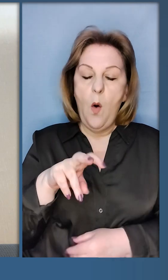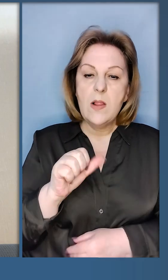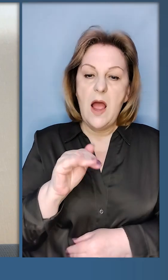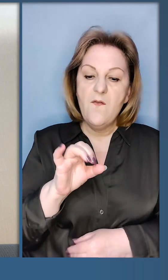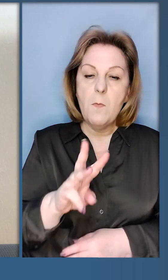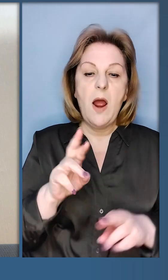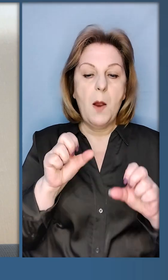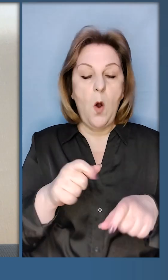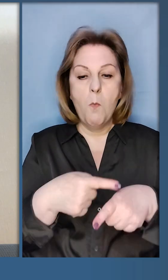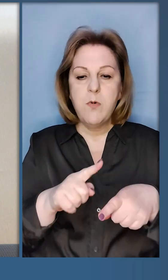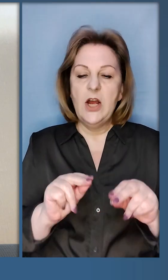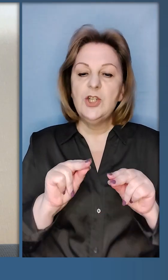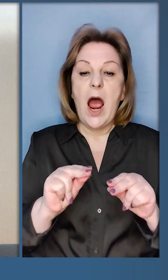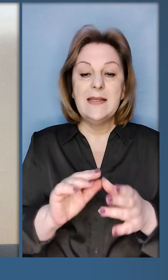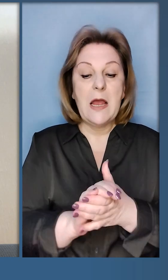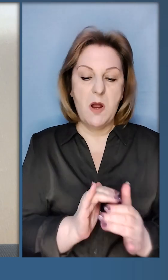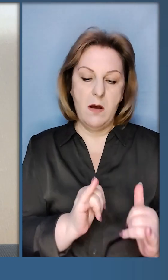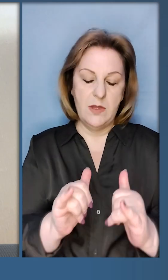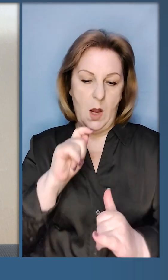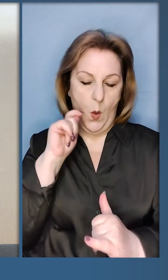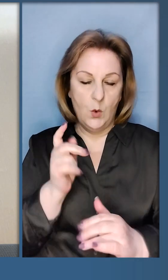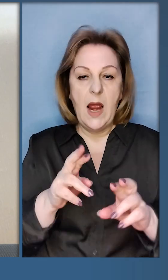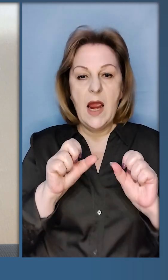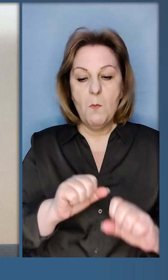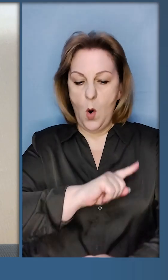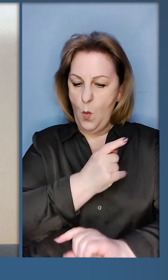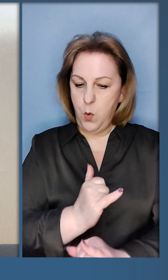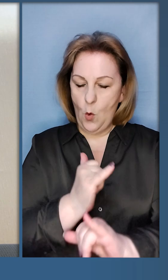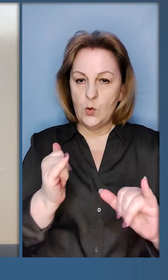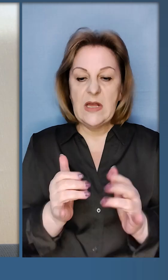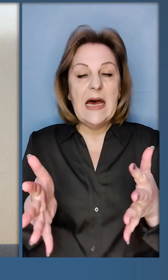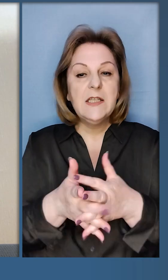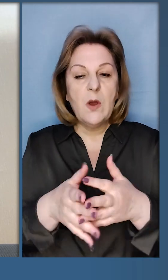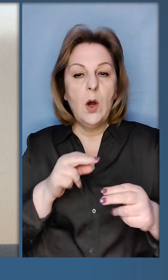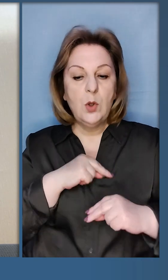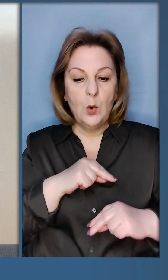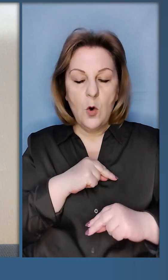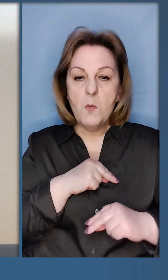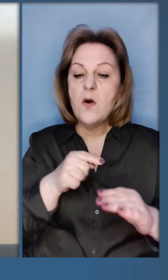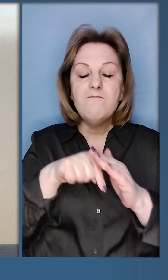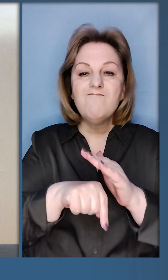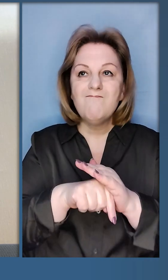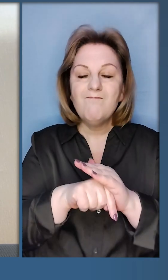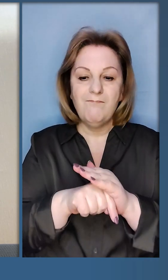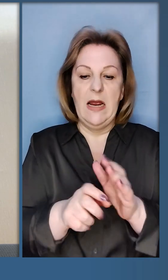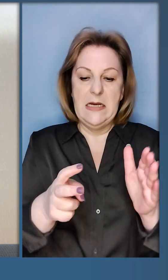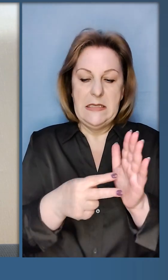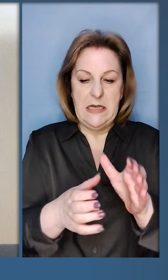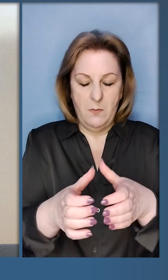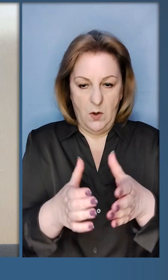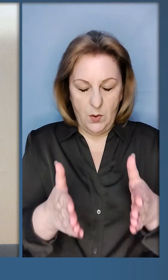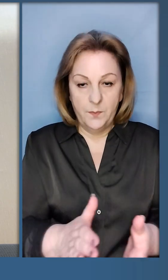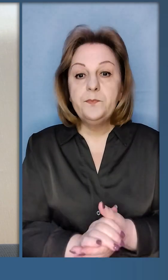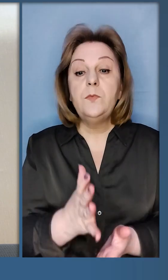Обговорили з Олафом, як можемо прискорити чесний мир для України, як можемо посилити нашу спільну роботу в рамках